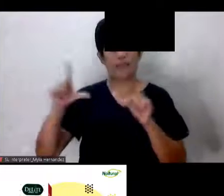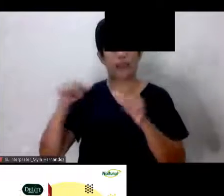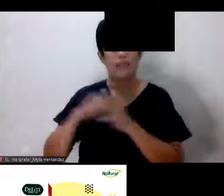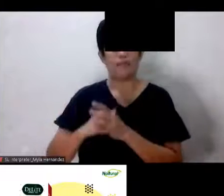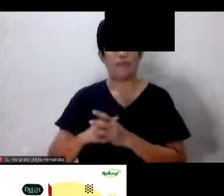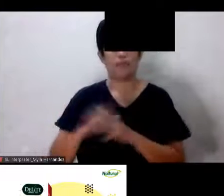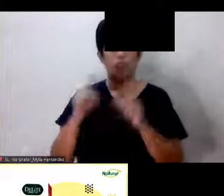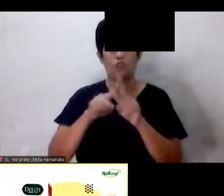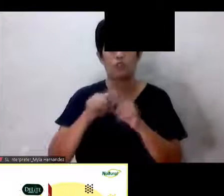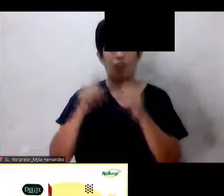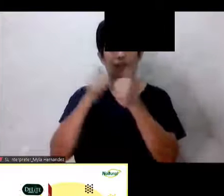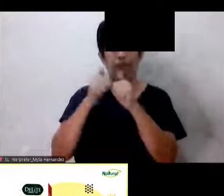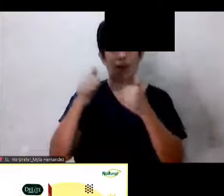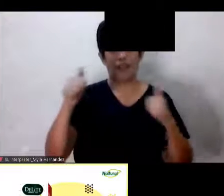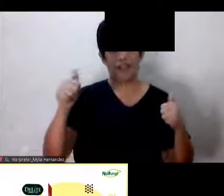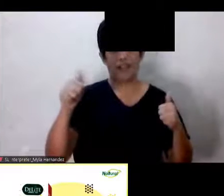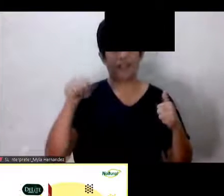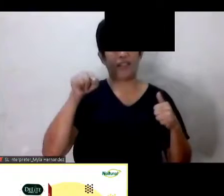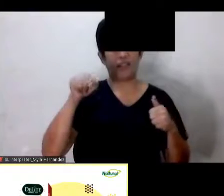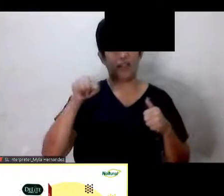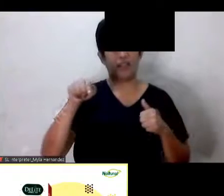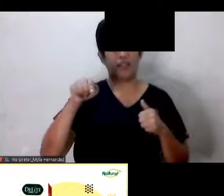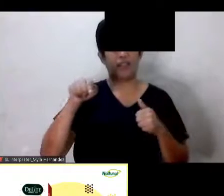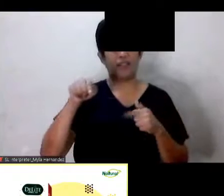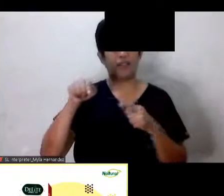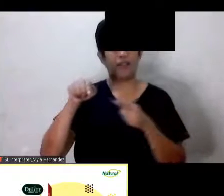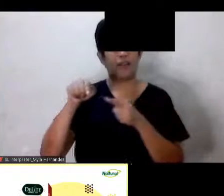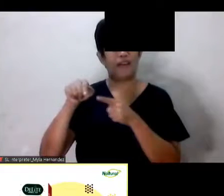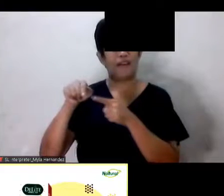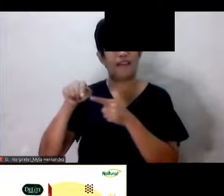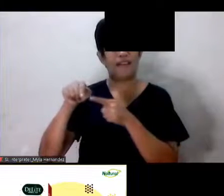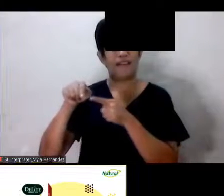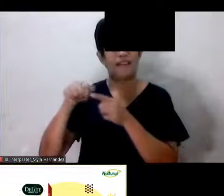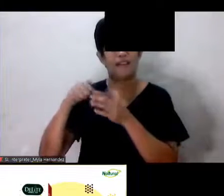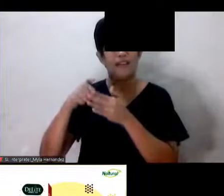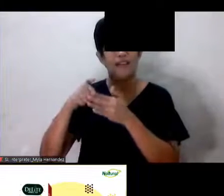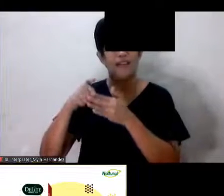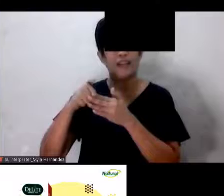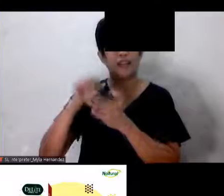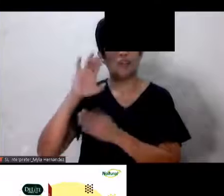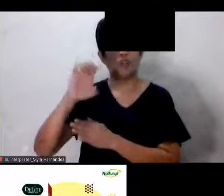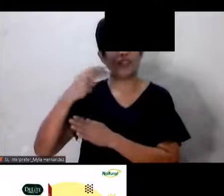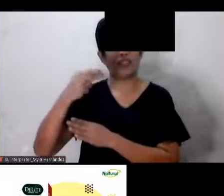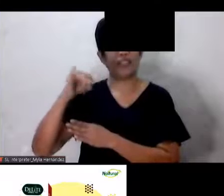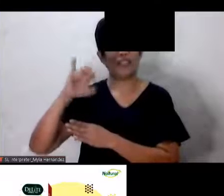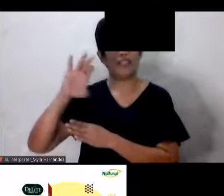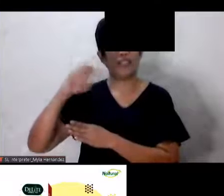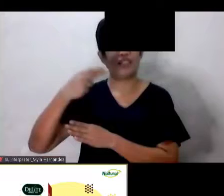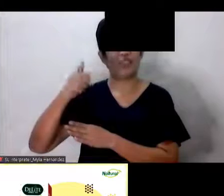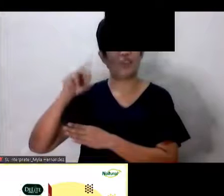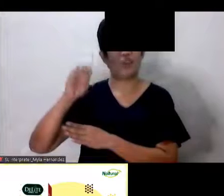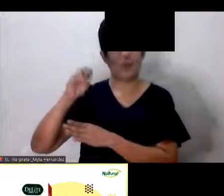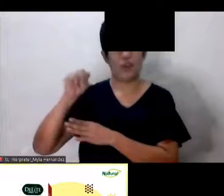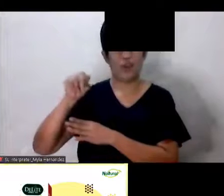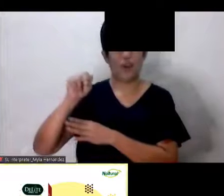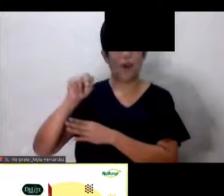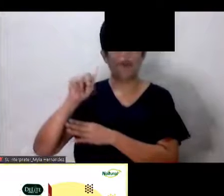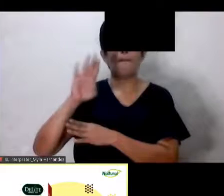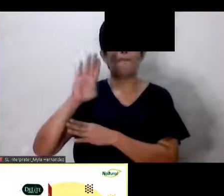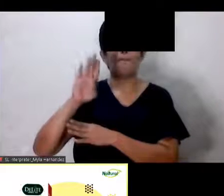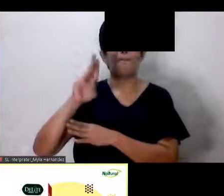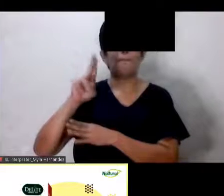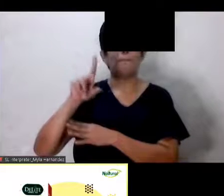Okay Iwasan Laman loob Laman loob Chicharong bulaklak Chicharong bulaklak